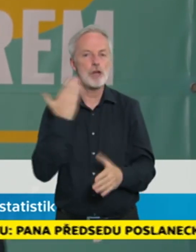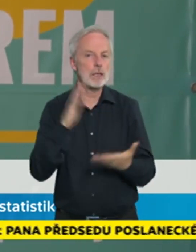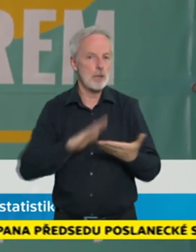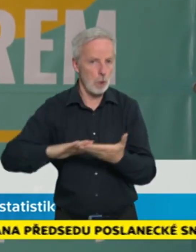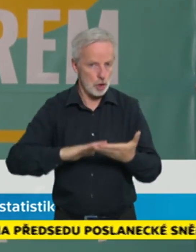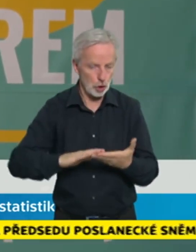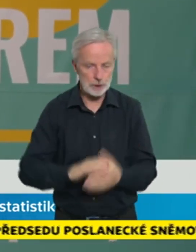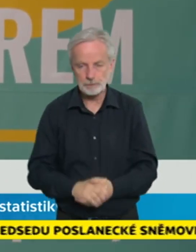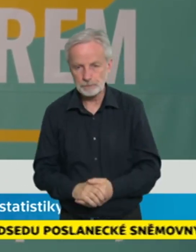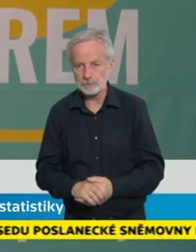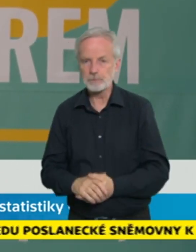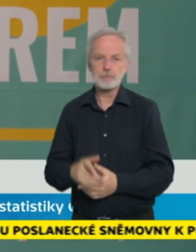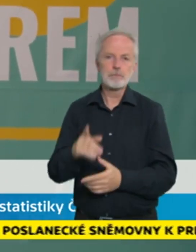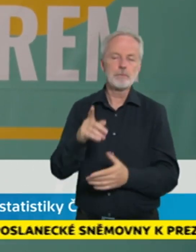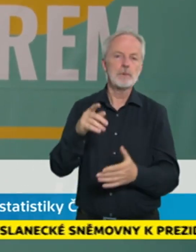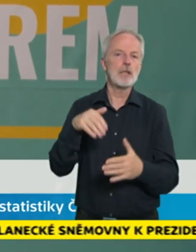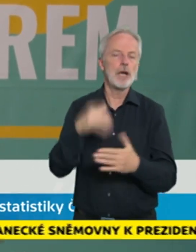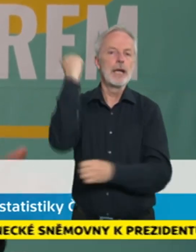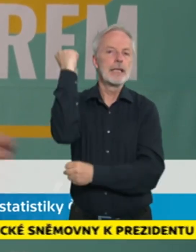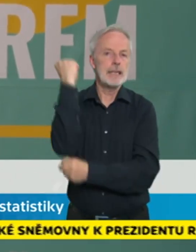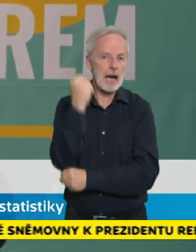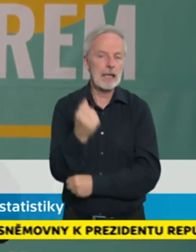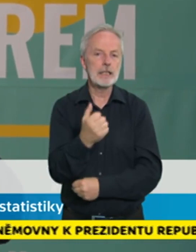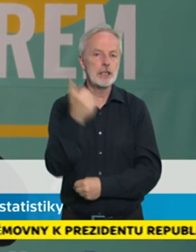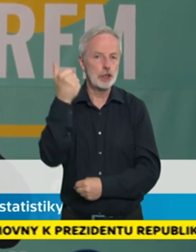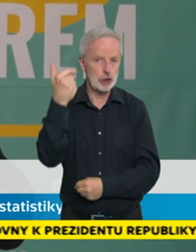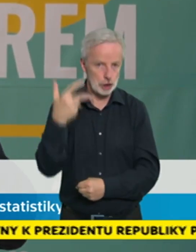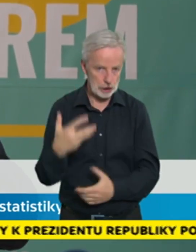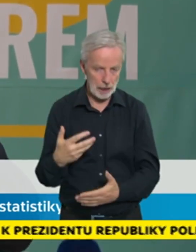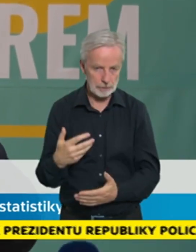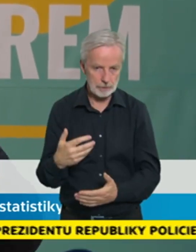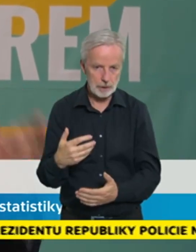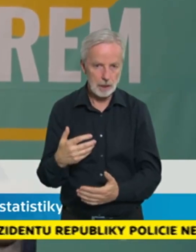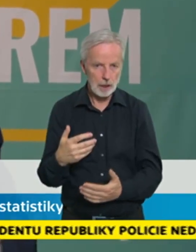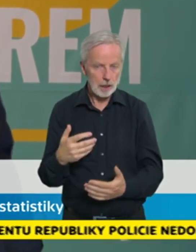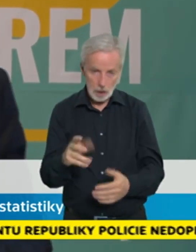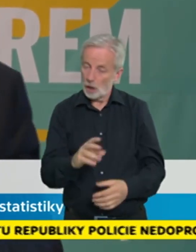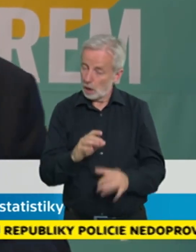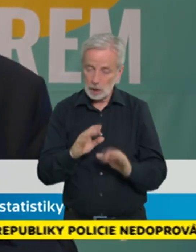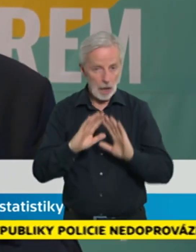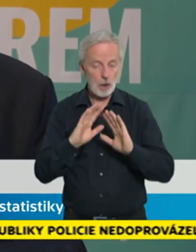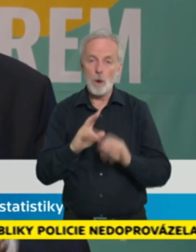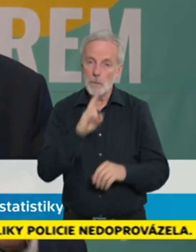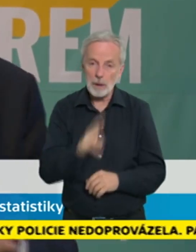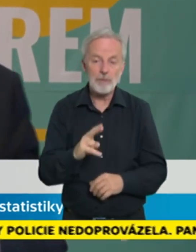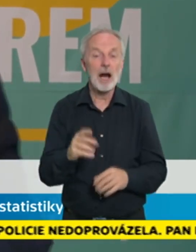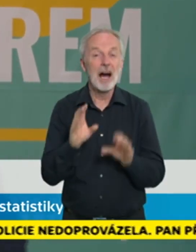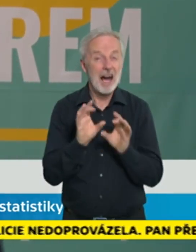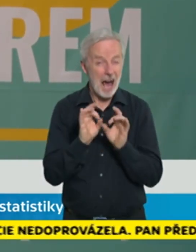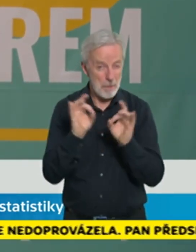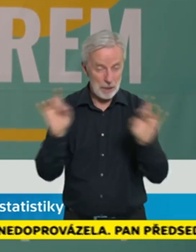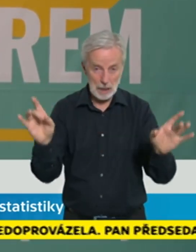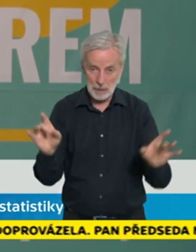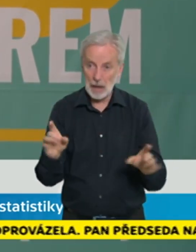typickým přehledem základních čísel. Objektivním faktem je, že epidemie, tak jako v okolních státech a vlastně v celé Evropě, každý